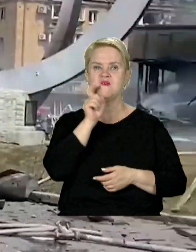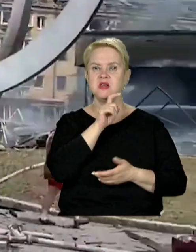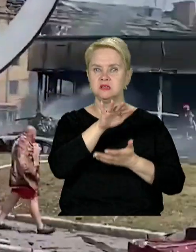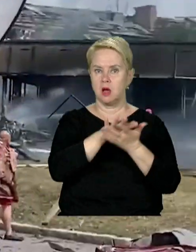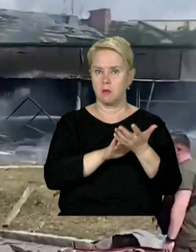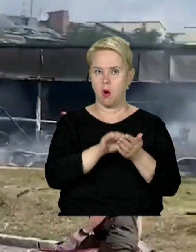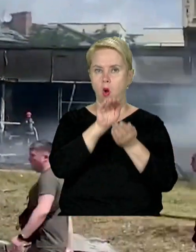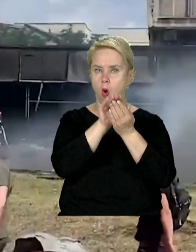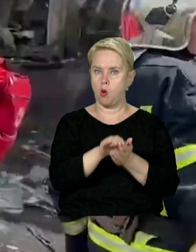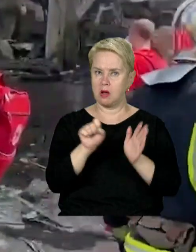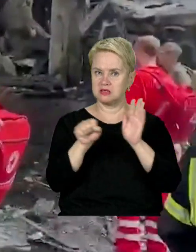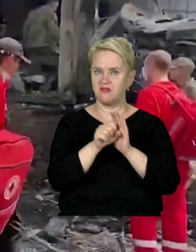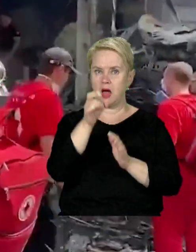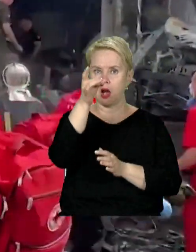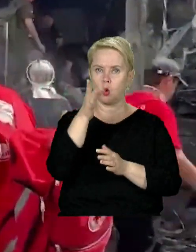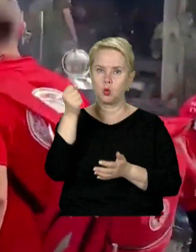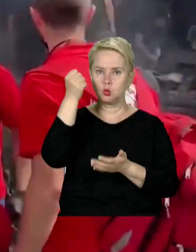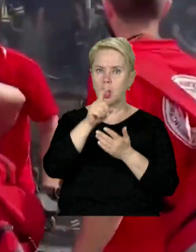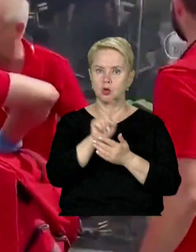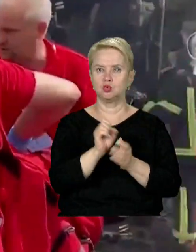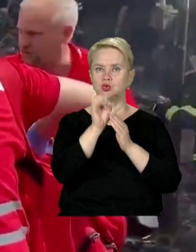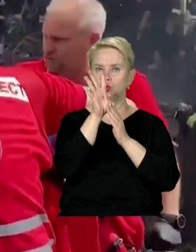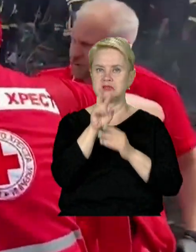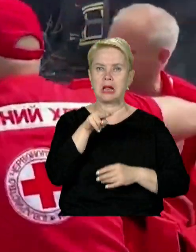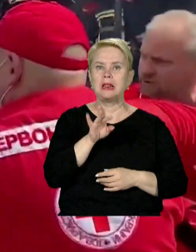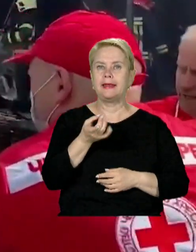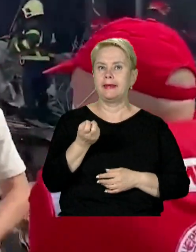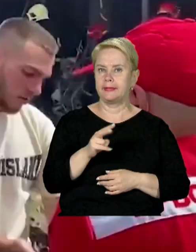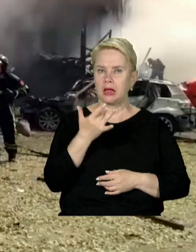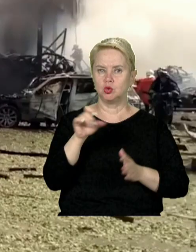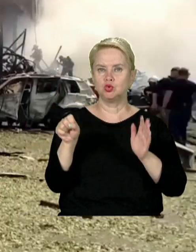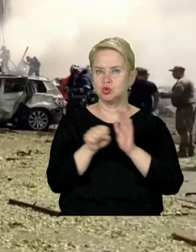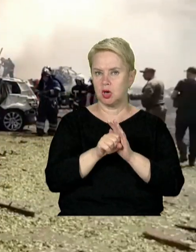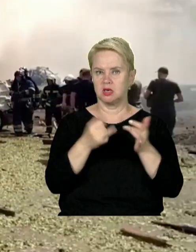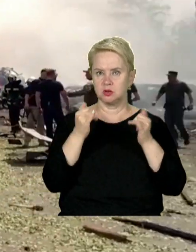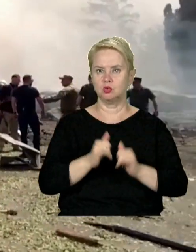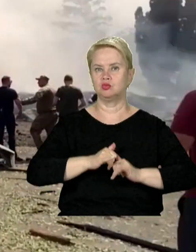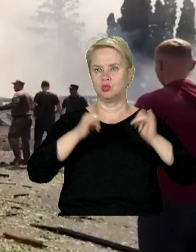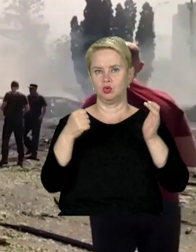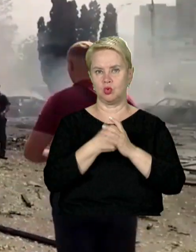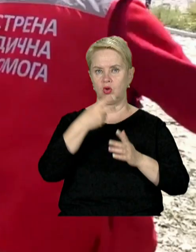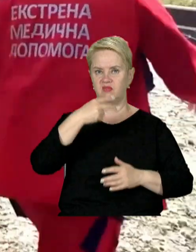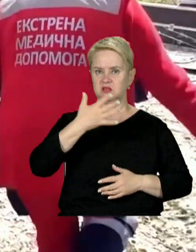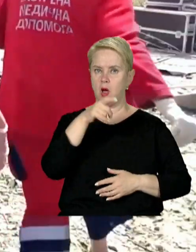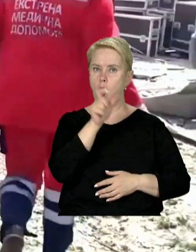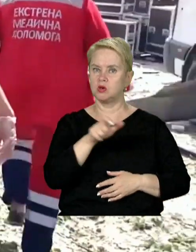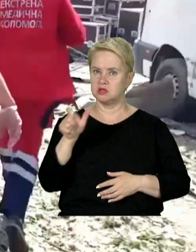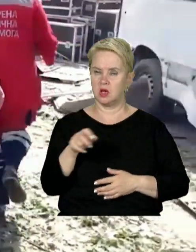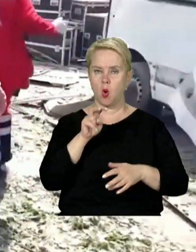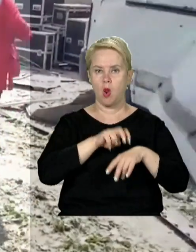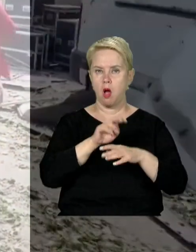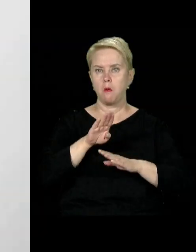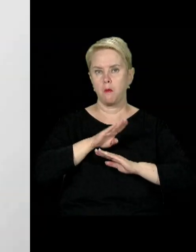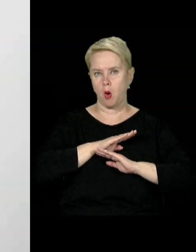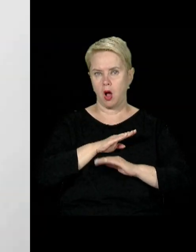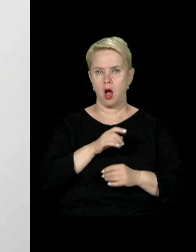продовжує ховати загиблих від ракетного удару, що стався 14 липня. Кількість жертв сьогодні зросла до 25 осіб. У лікарні